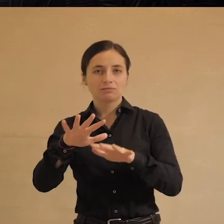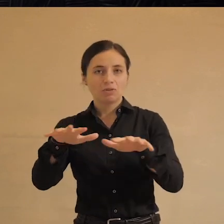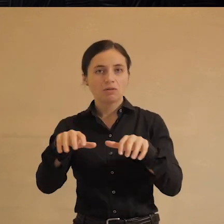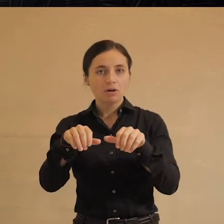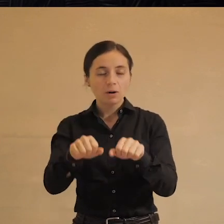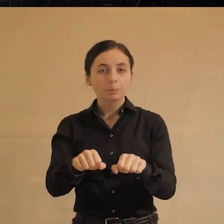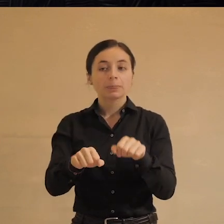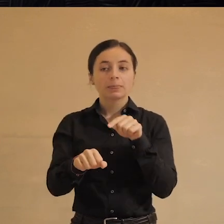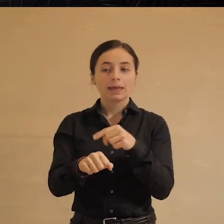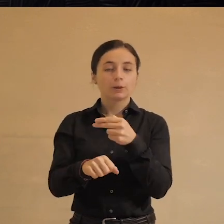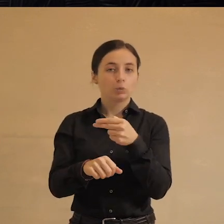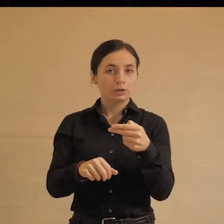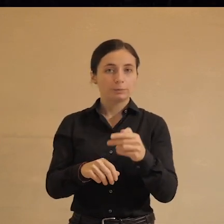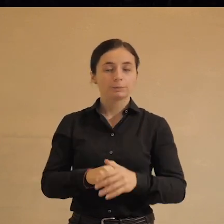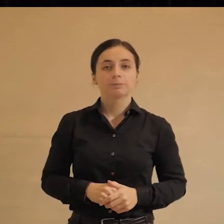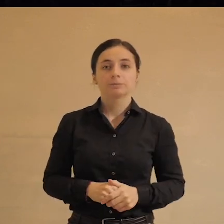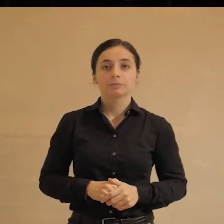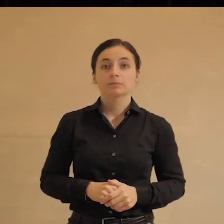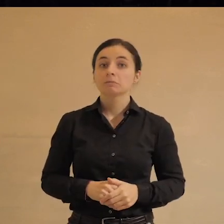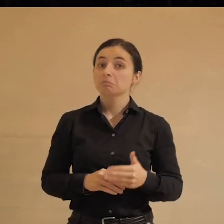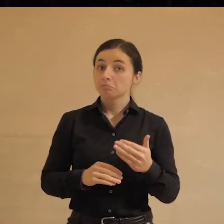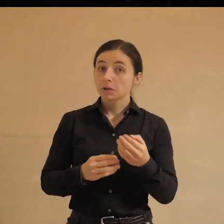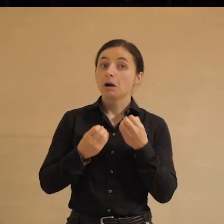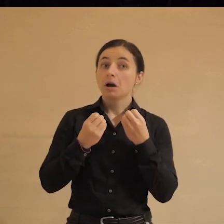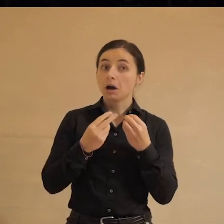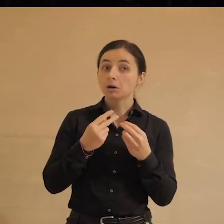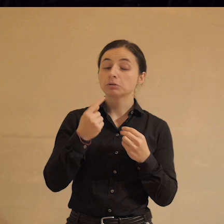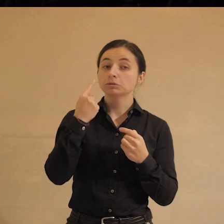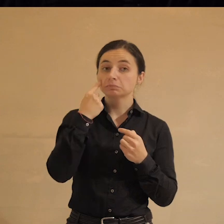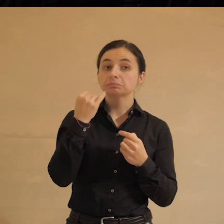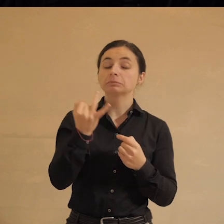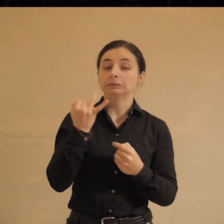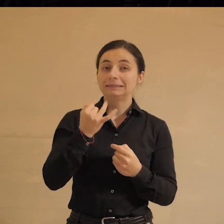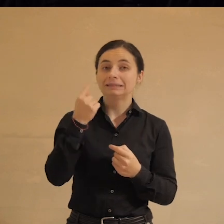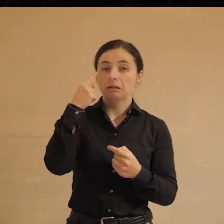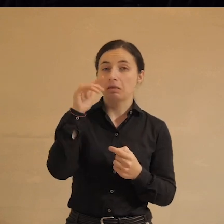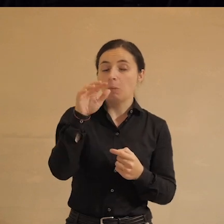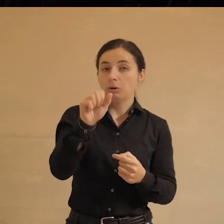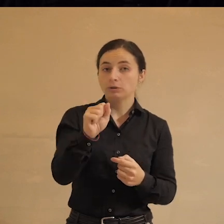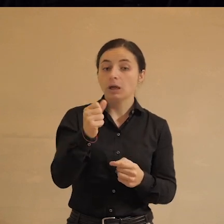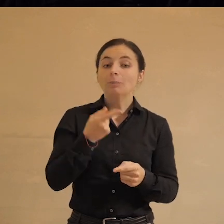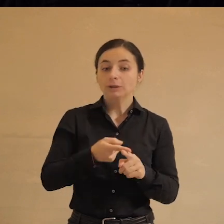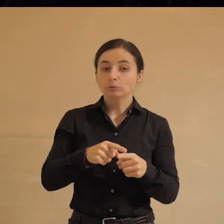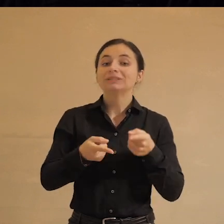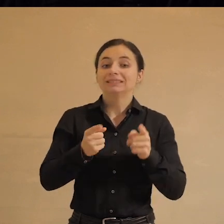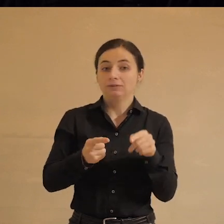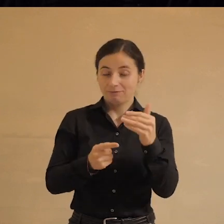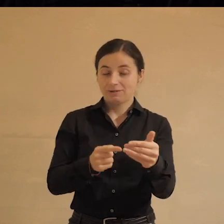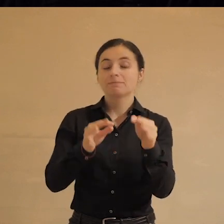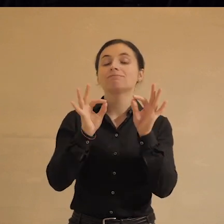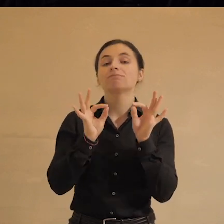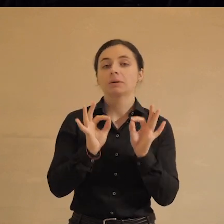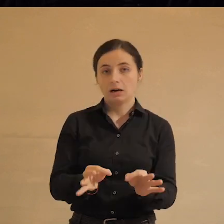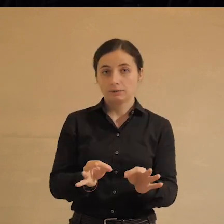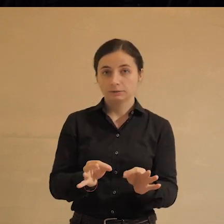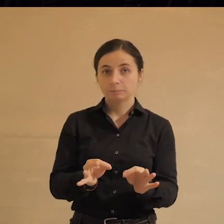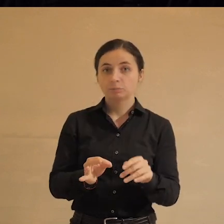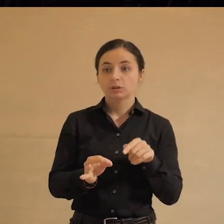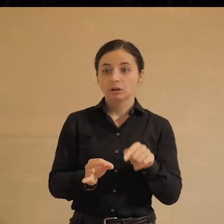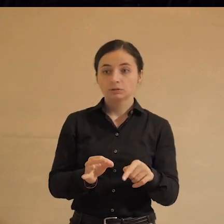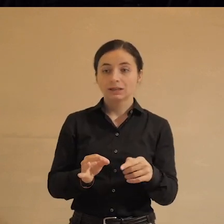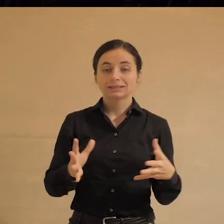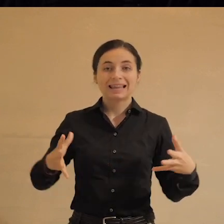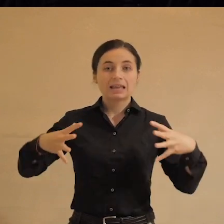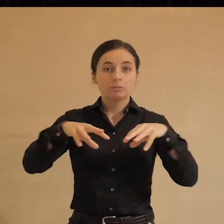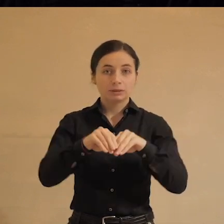тему? Вы знаете, это очень хорошее наблюдение, очень интересное. Потому что действительно вы правы, тут наблюдается у нас поразительная